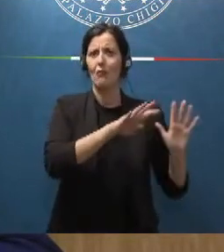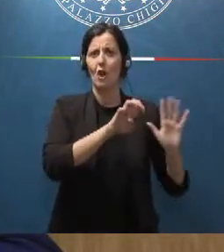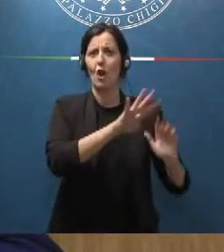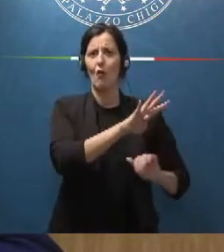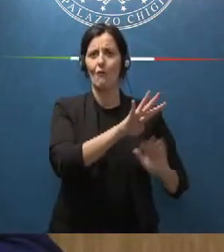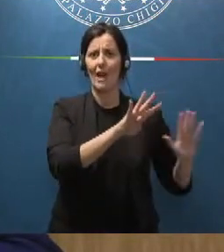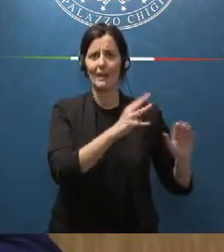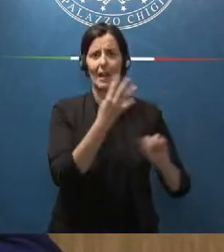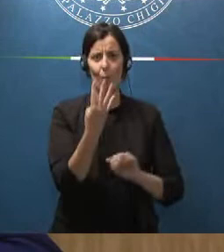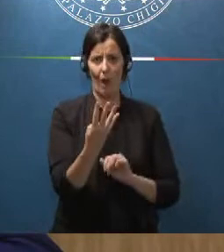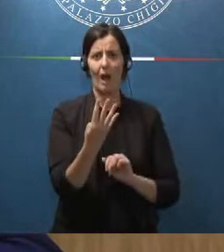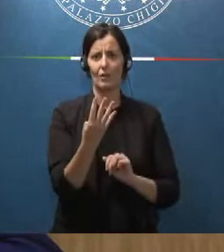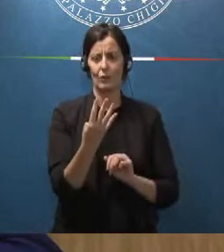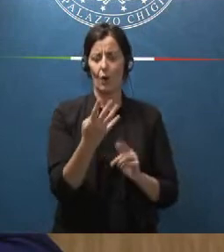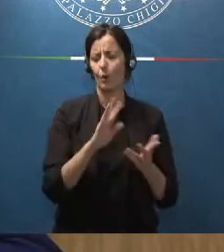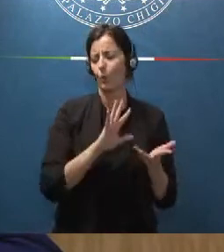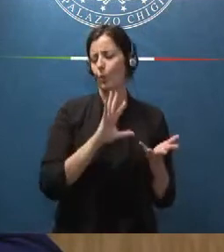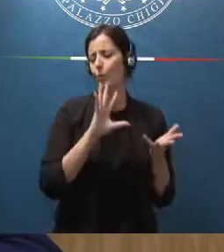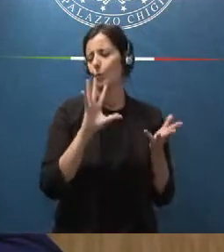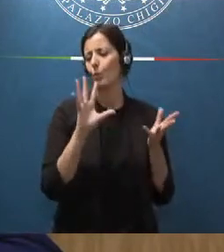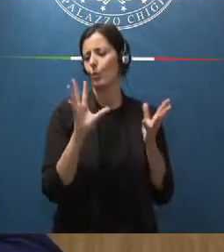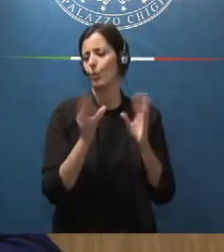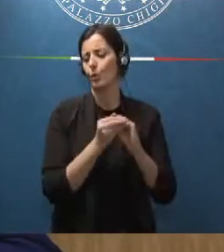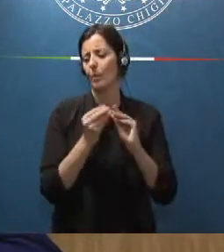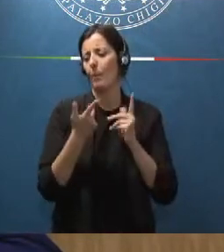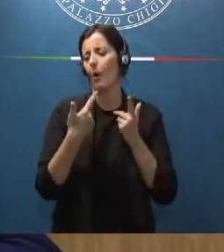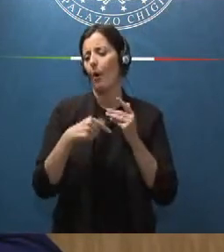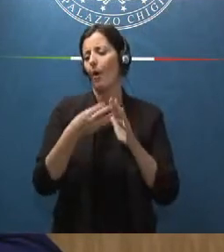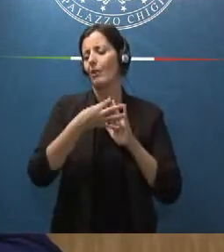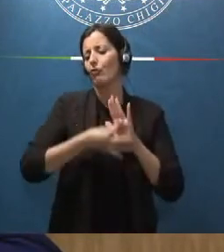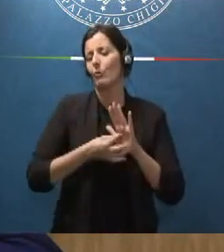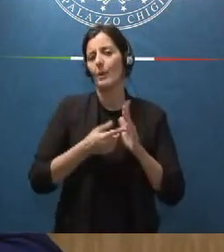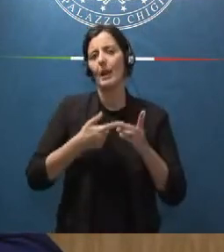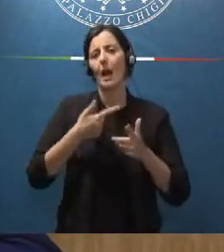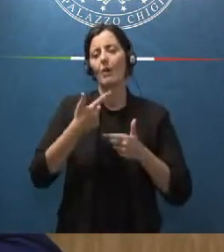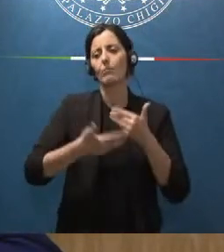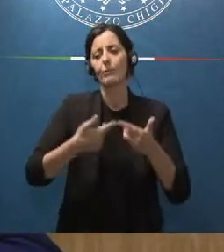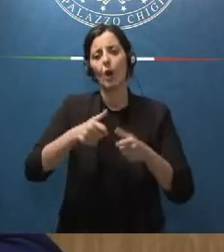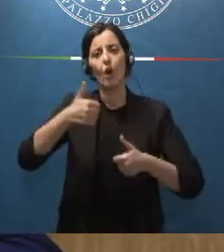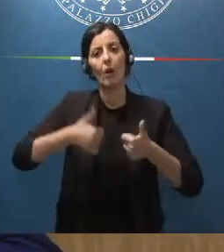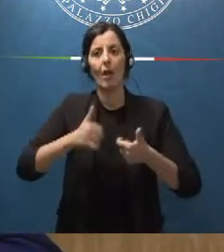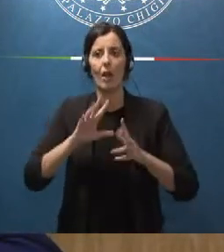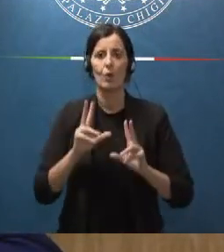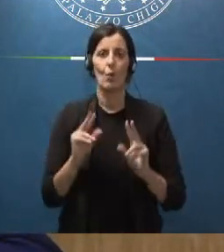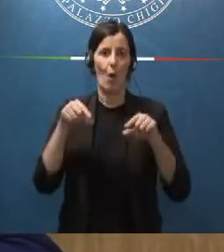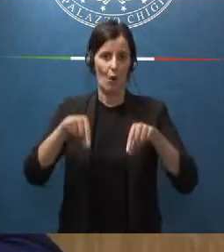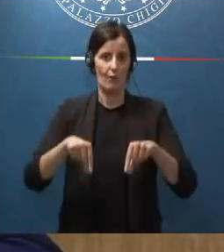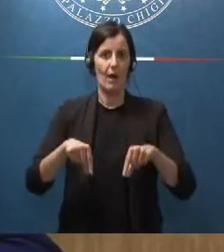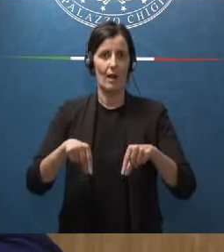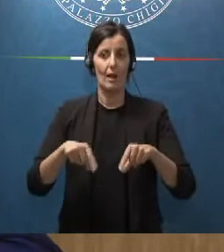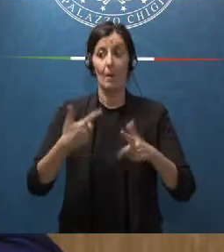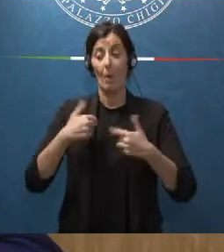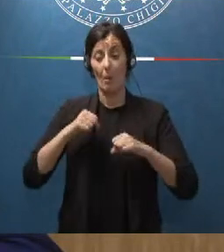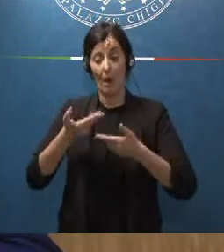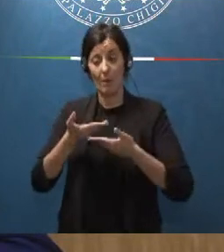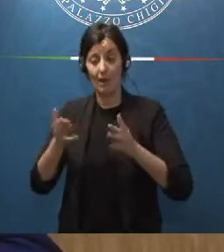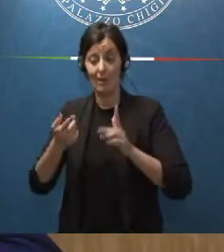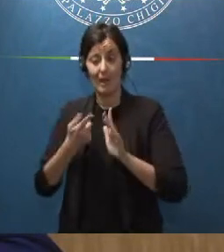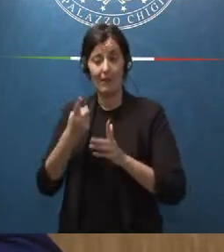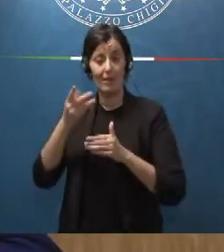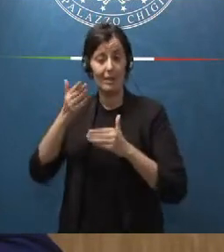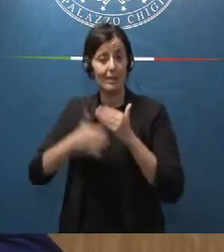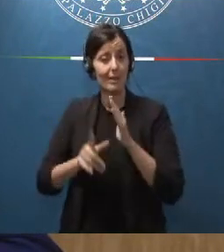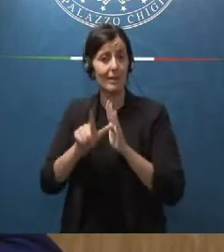tutta la disciplina delle procedure concorsuali imponendo alle pubbliche amministrazioni un tempo massimo di sei